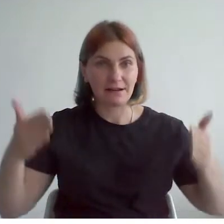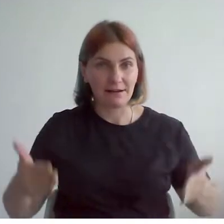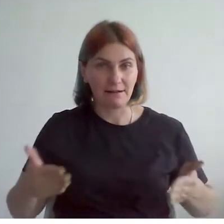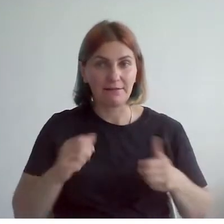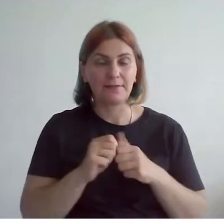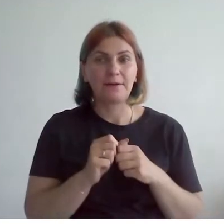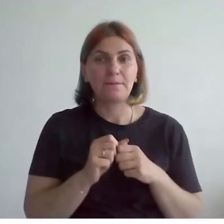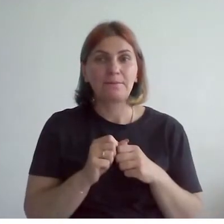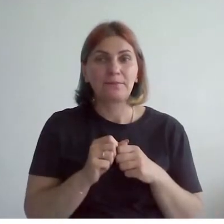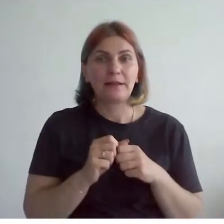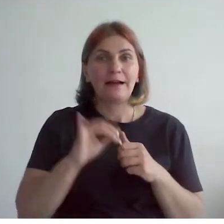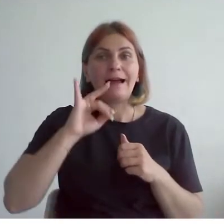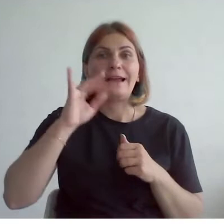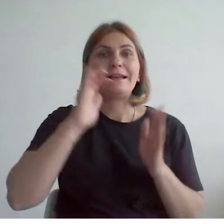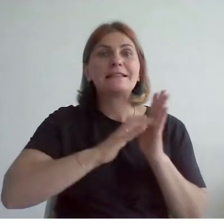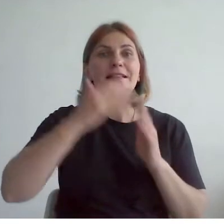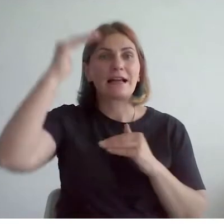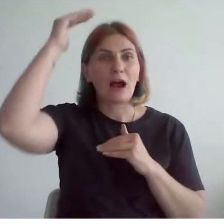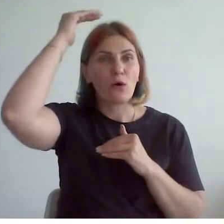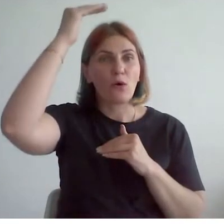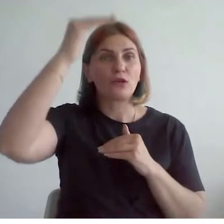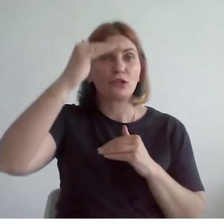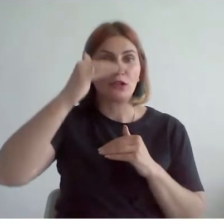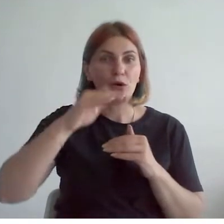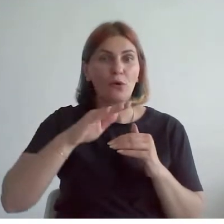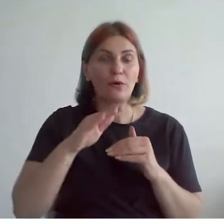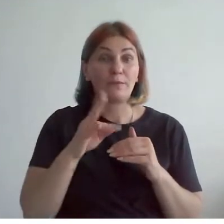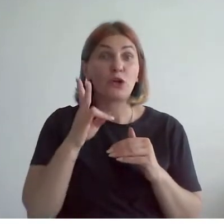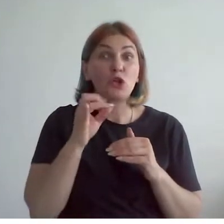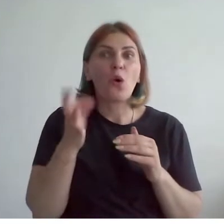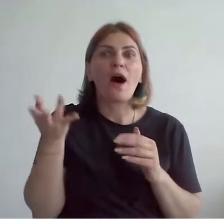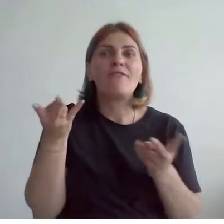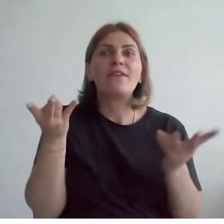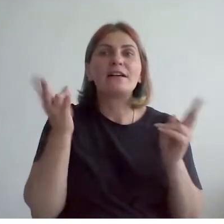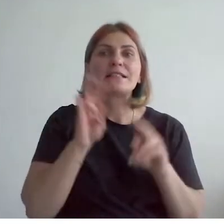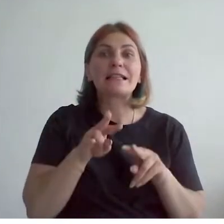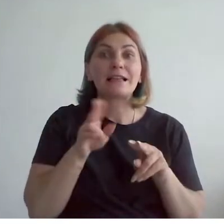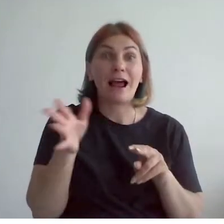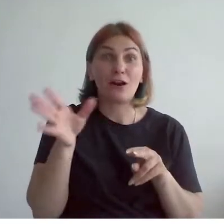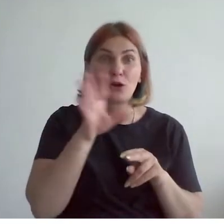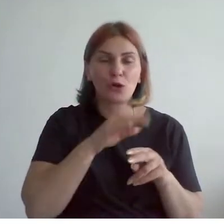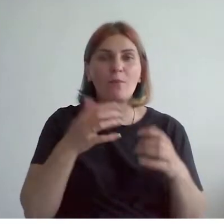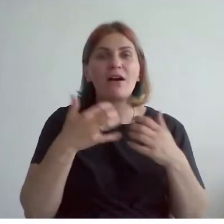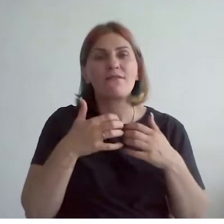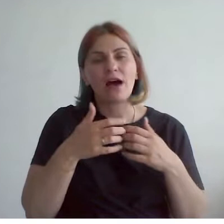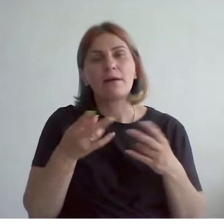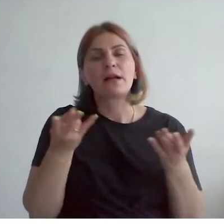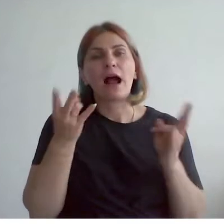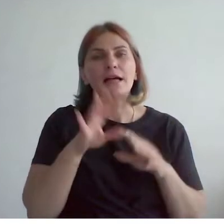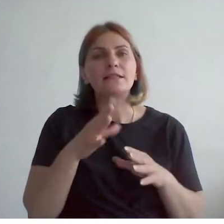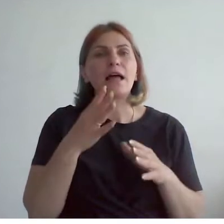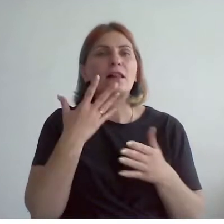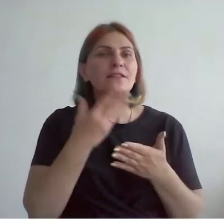И стеклянный козырек над входом. Но в остальном фабрика не утратила своего исторического облика.